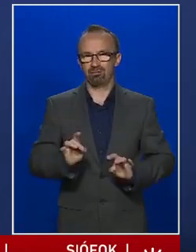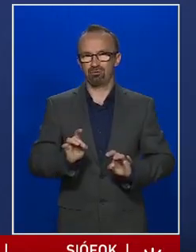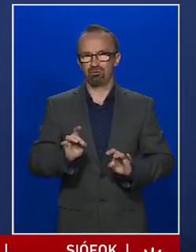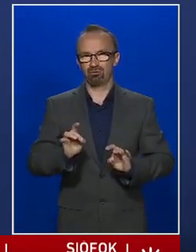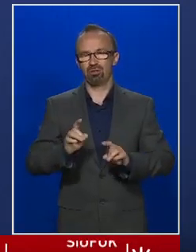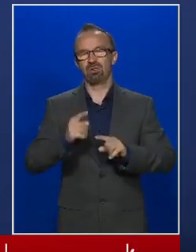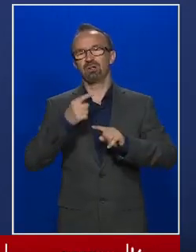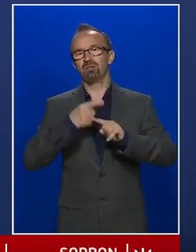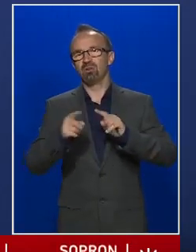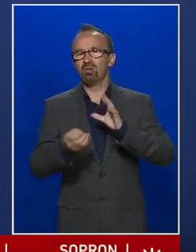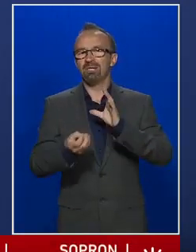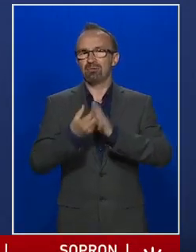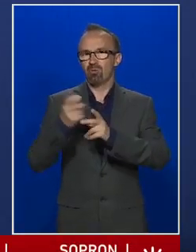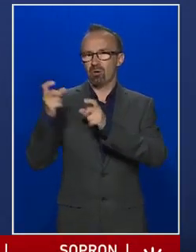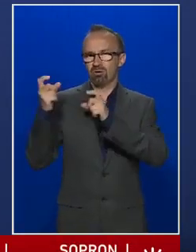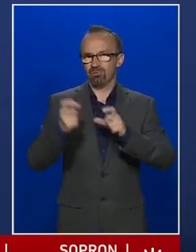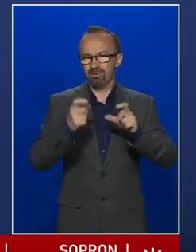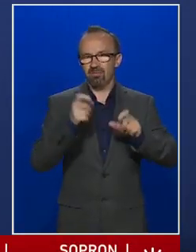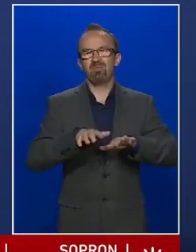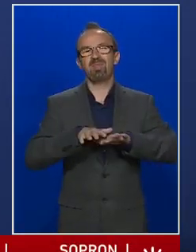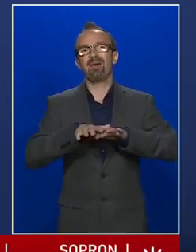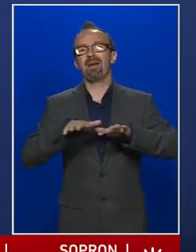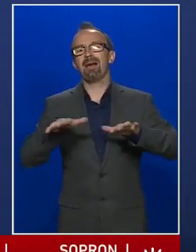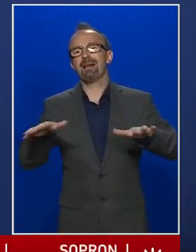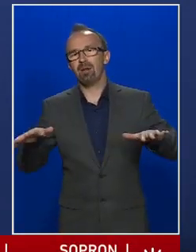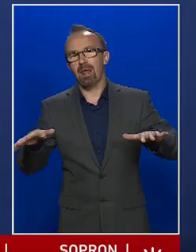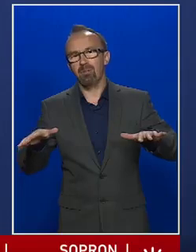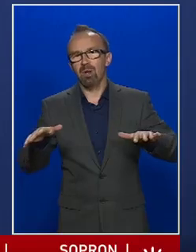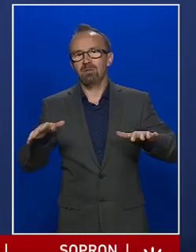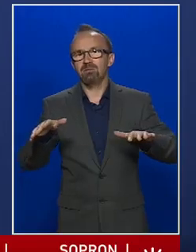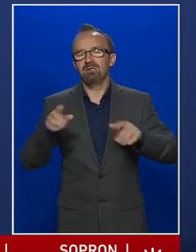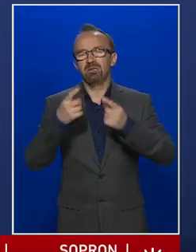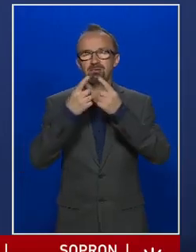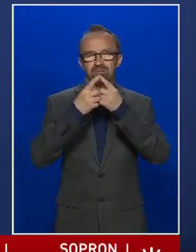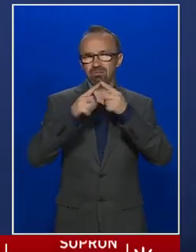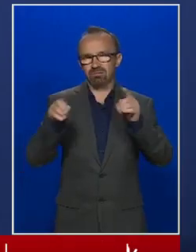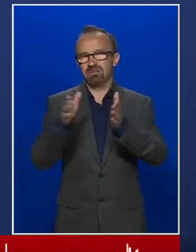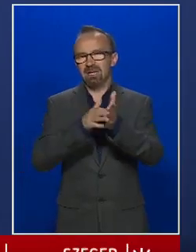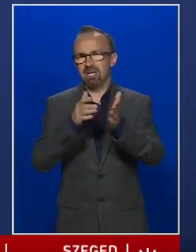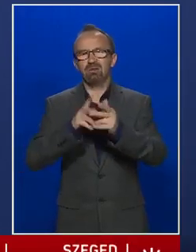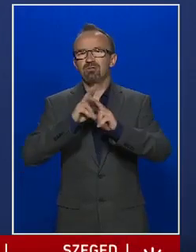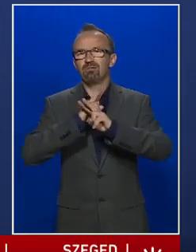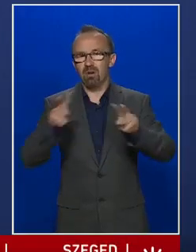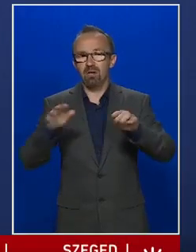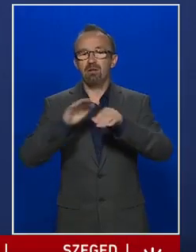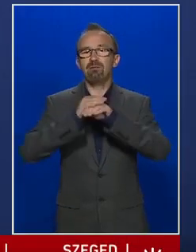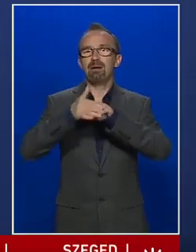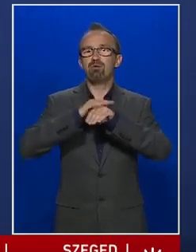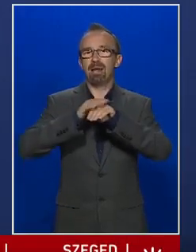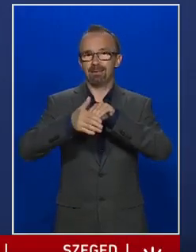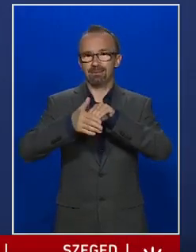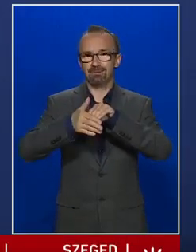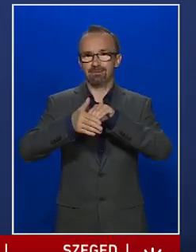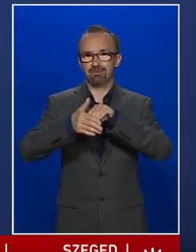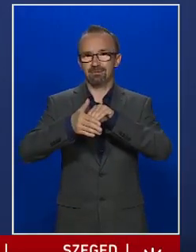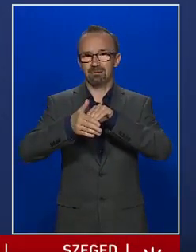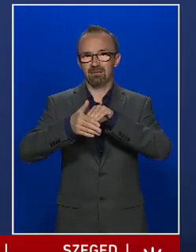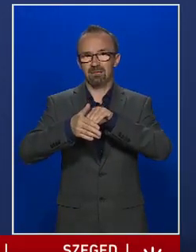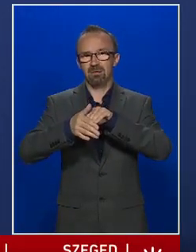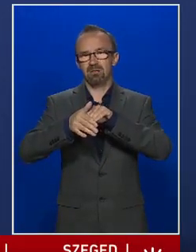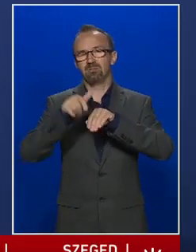általában véve tartalmaznak mindenféle szennyeződést a felületükön, hiszen